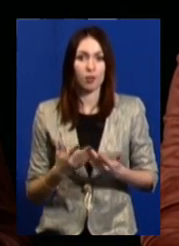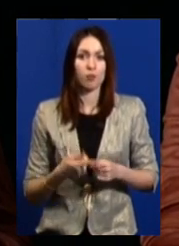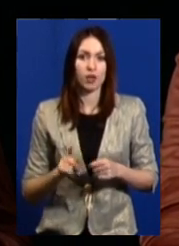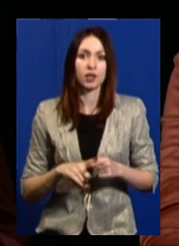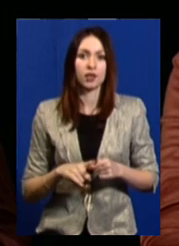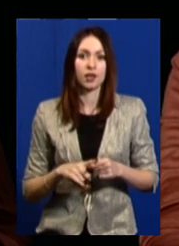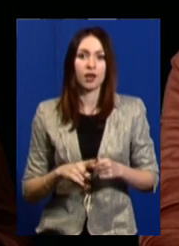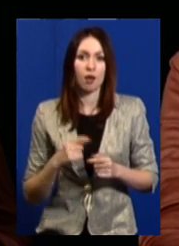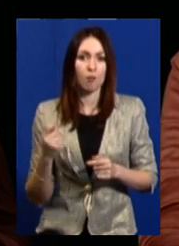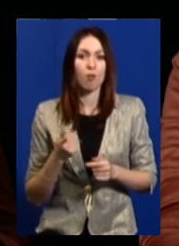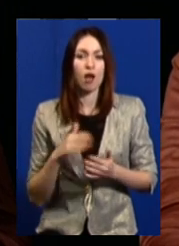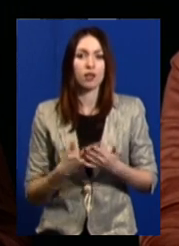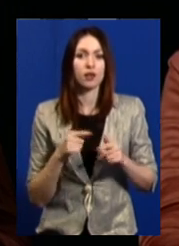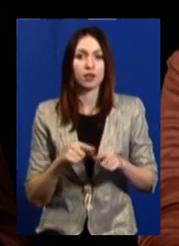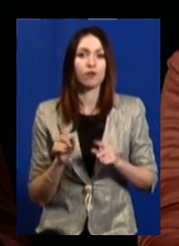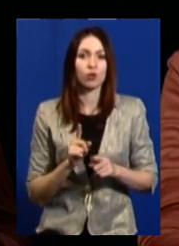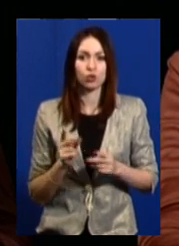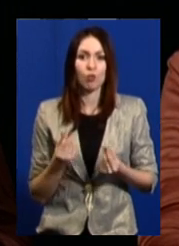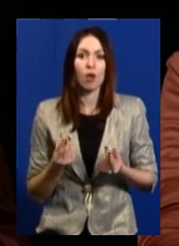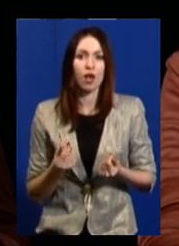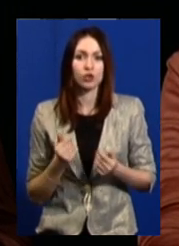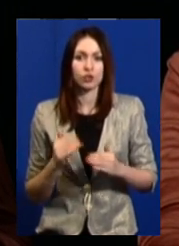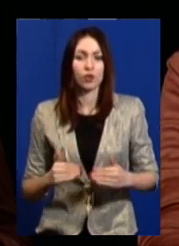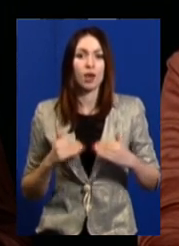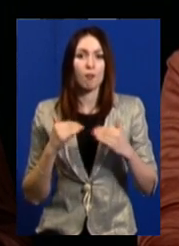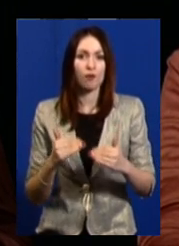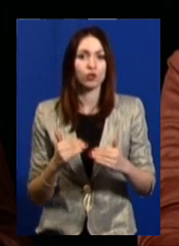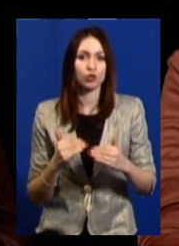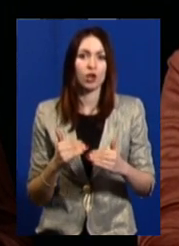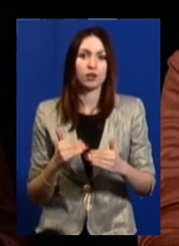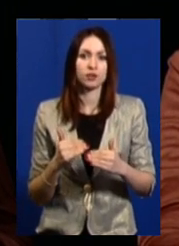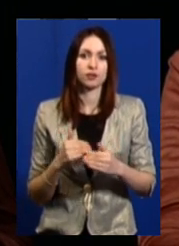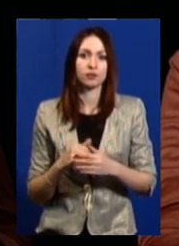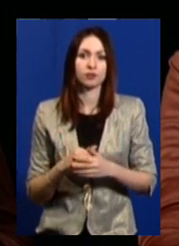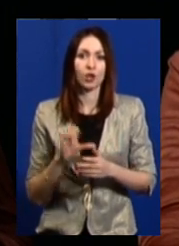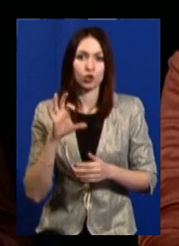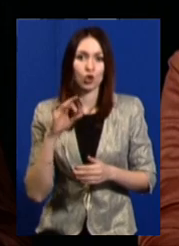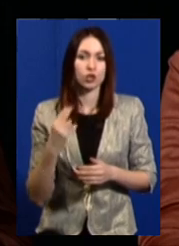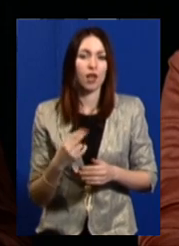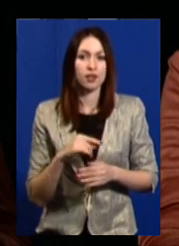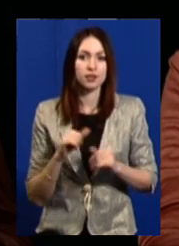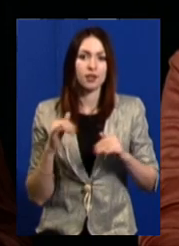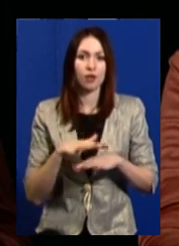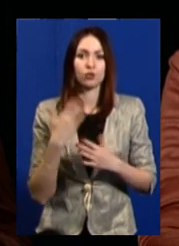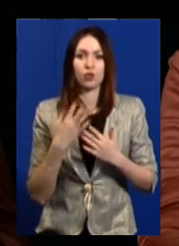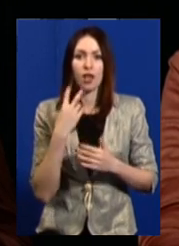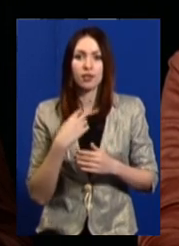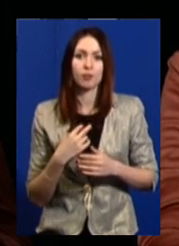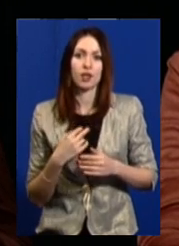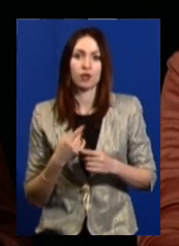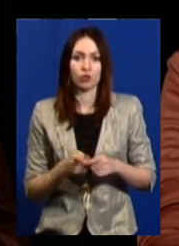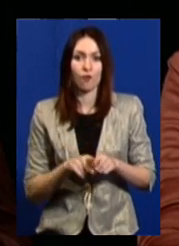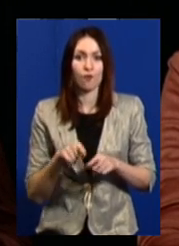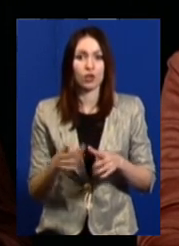замало для того, щоб якісно підвищити, так скажімо, соціалізацію або адаптацію саме от цих